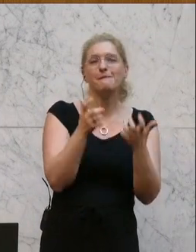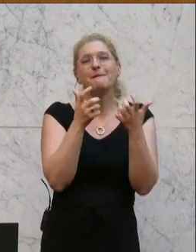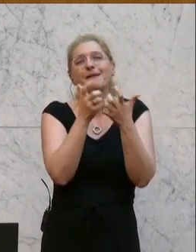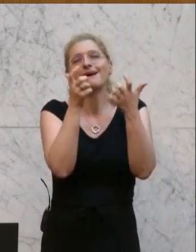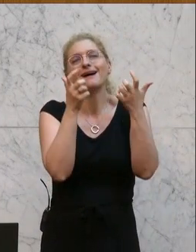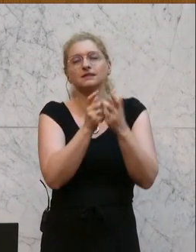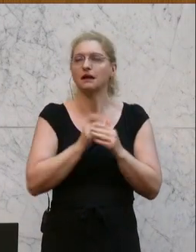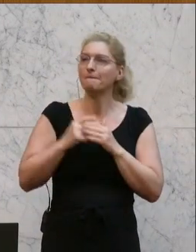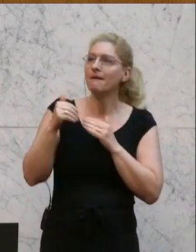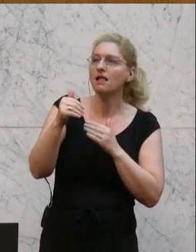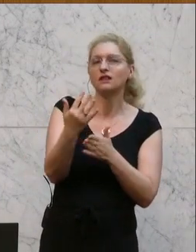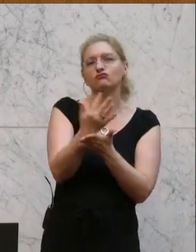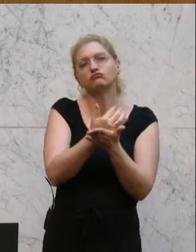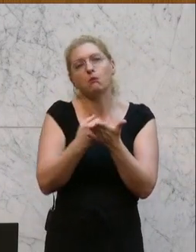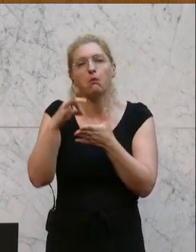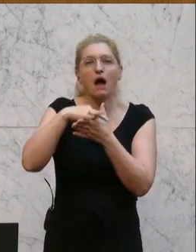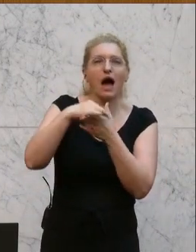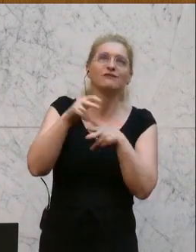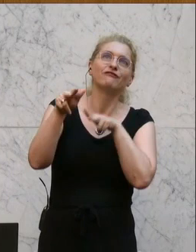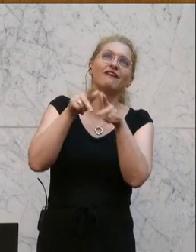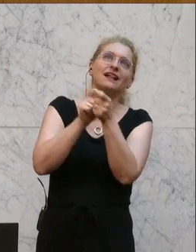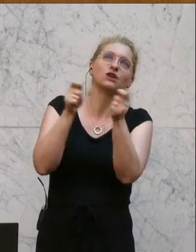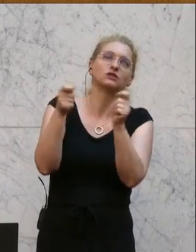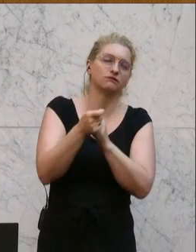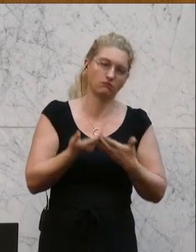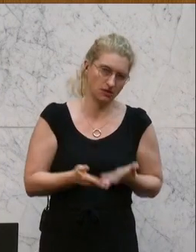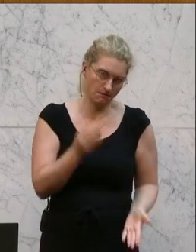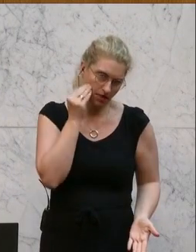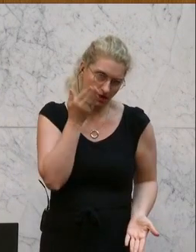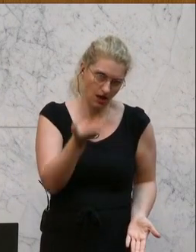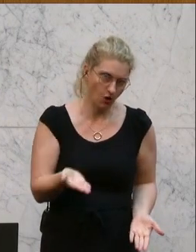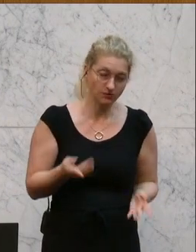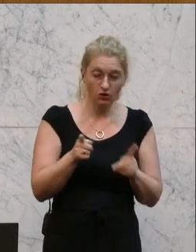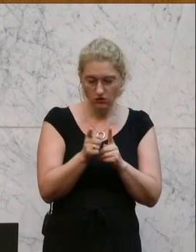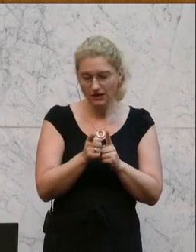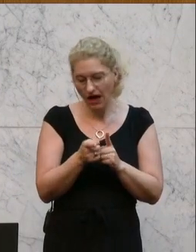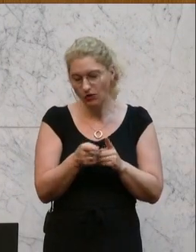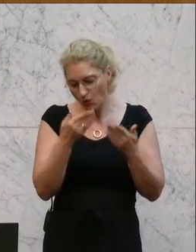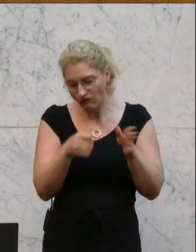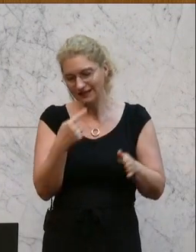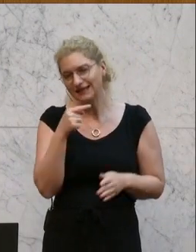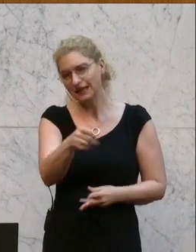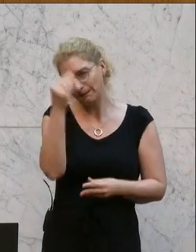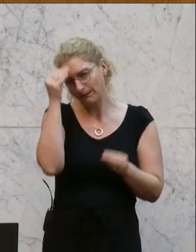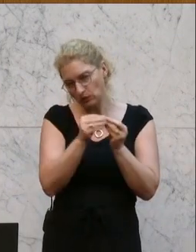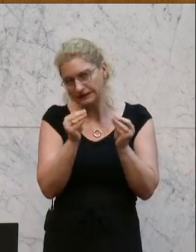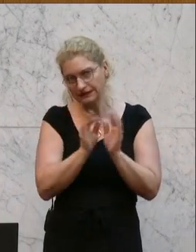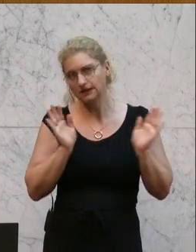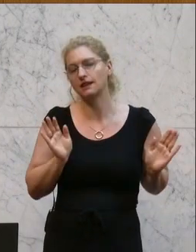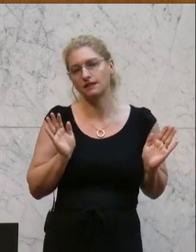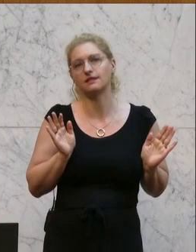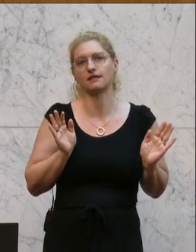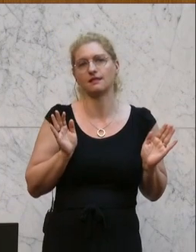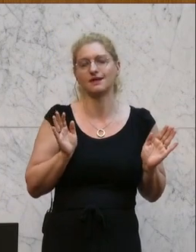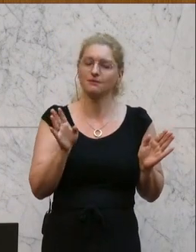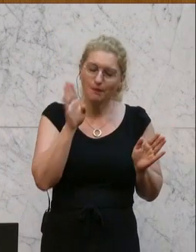einsparen durch irgendeine Verwaltungsreform, die glaubt Ihnen niemand mehr. Und das ist auch ganz einfach gesagt ein Blödsinn. Dahingehend. Erzählen